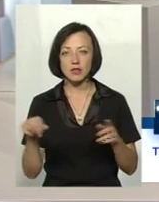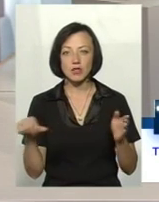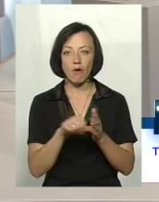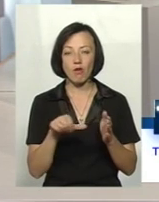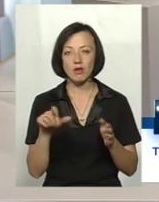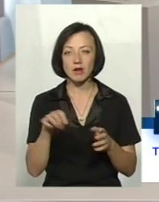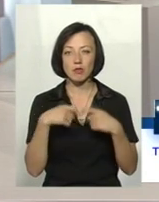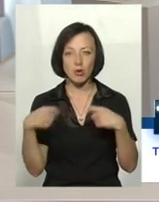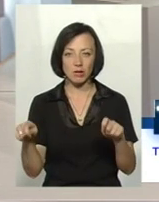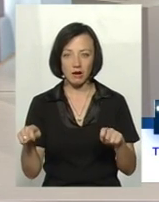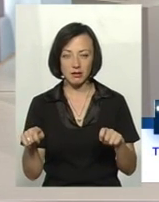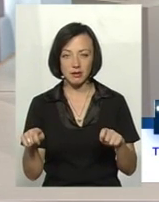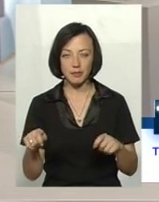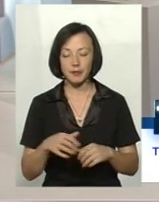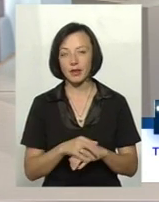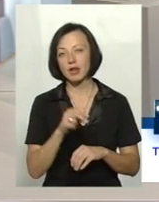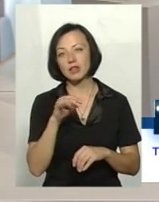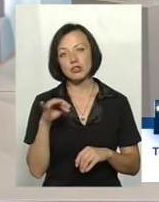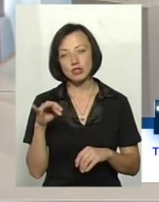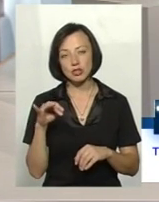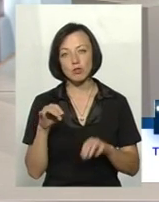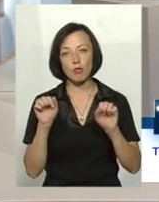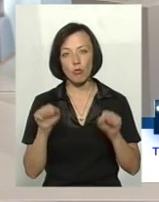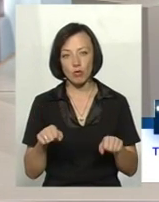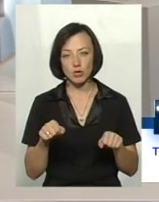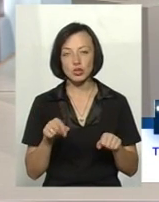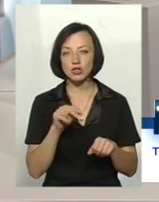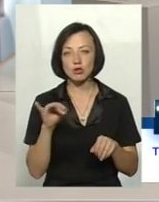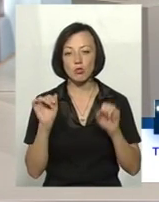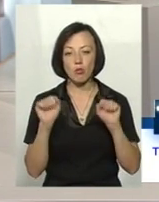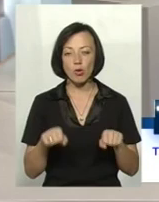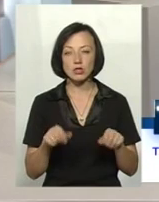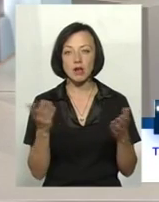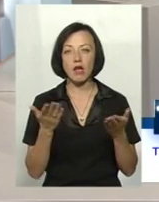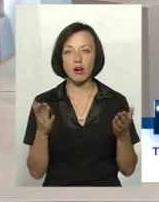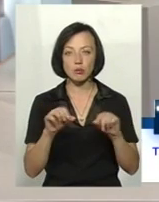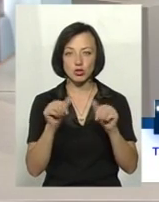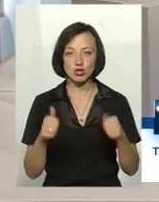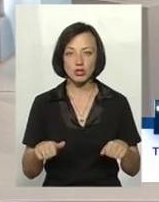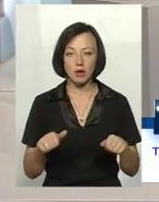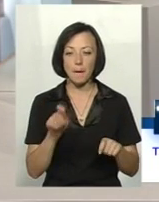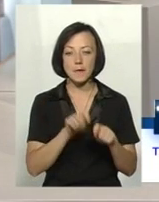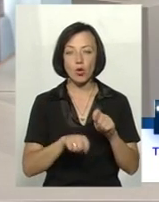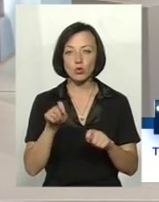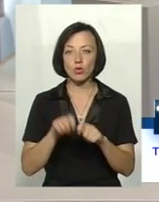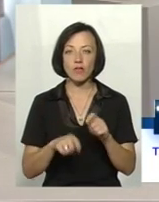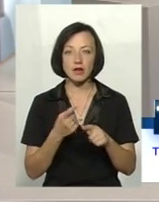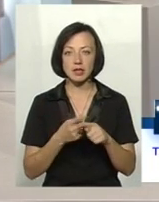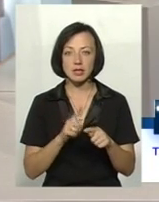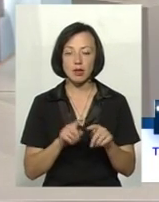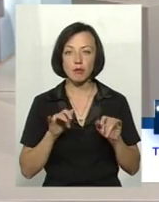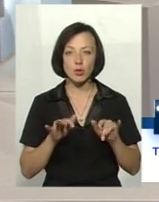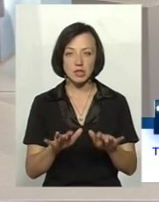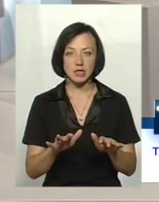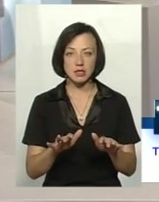заколоти і швидко продати. Чи можна якимось чином проконтролювати цей процес,